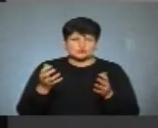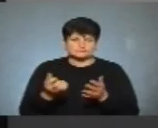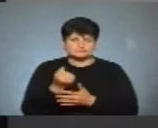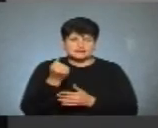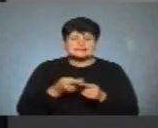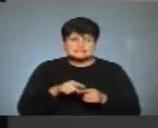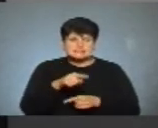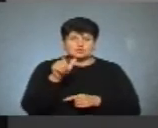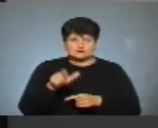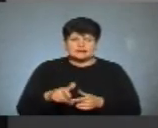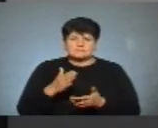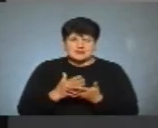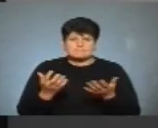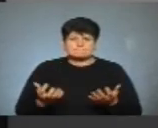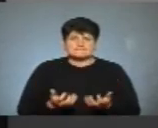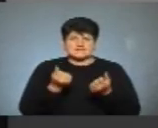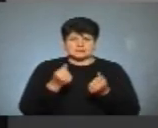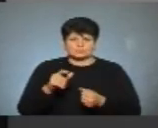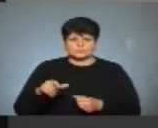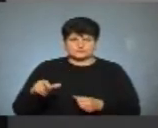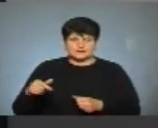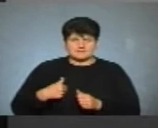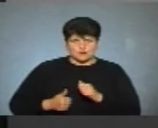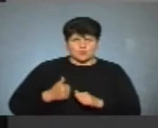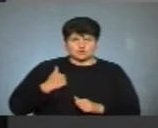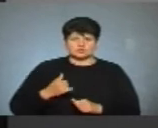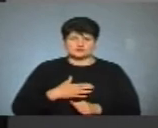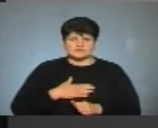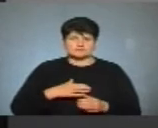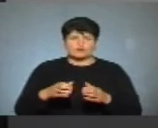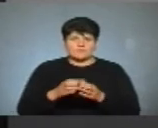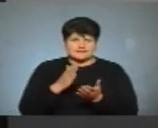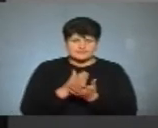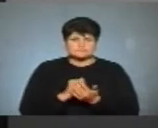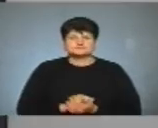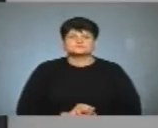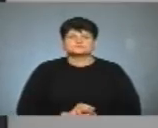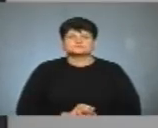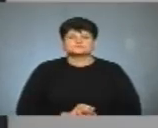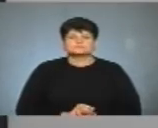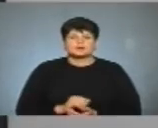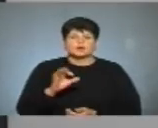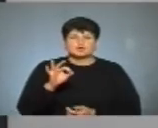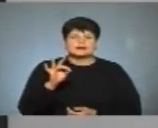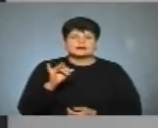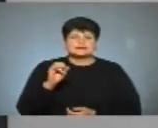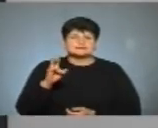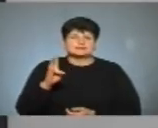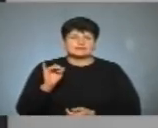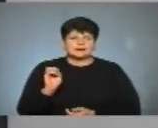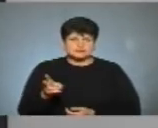суті, це людина, яка має підтримку виборців, і ми горді, що він в нас командіє. Олег Різник,